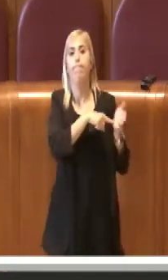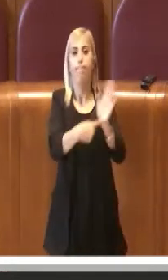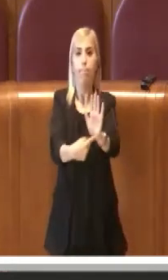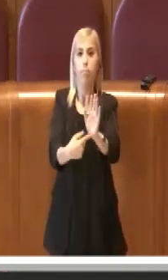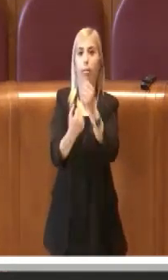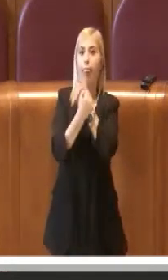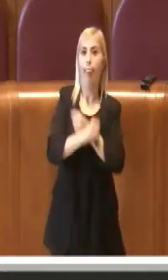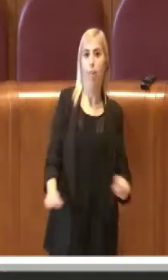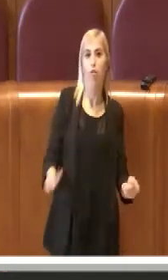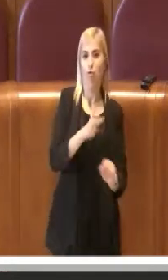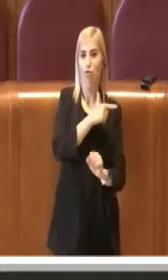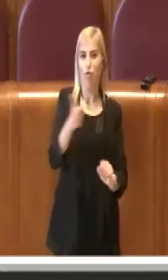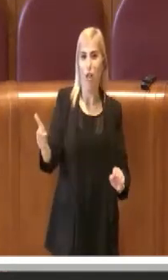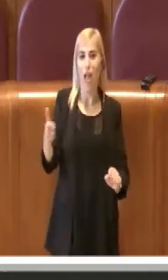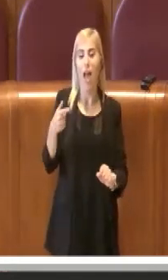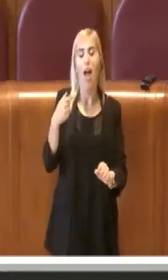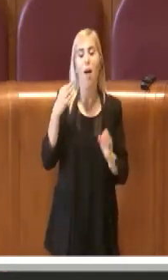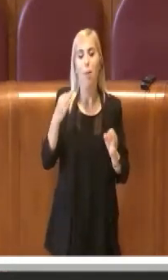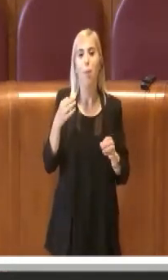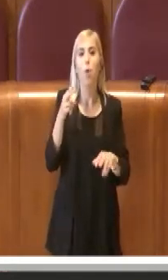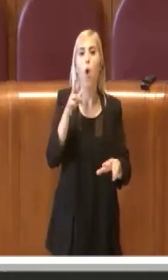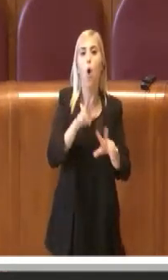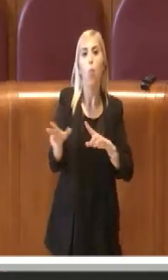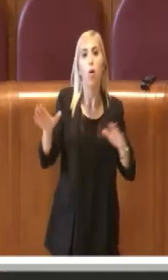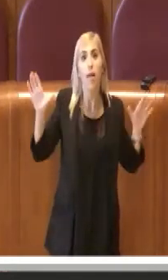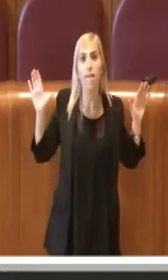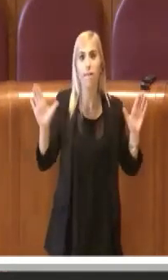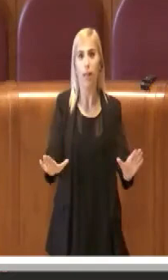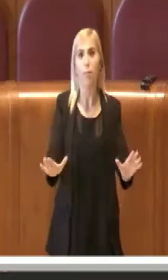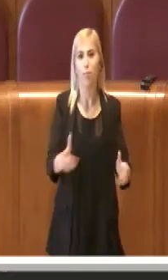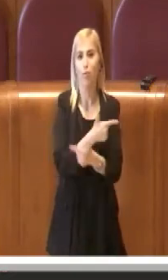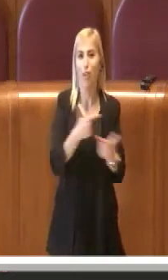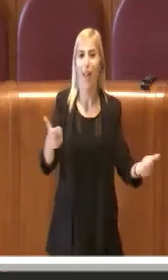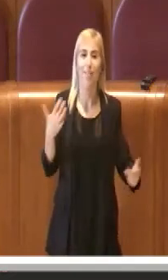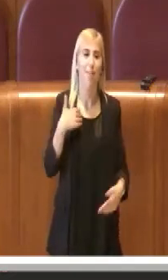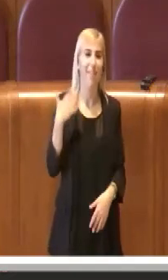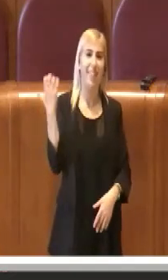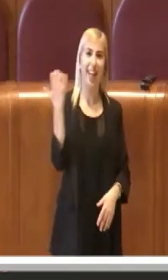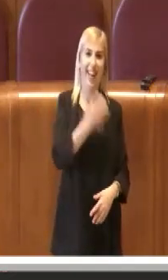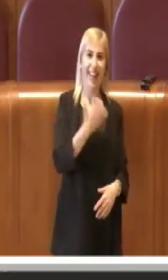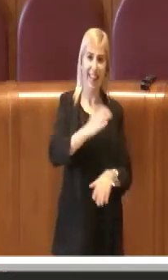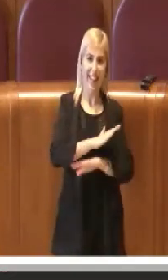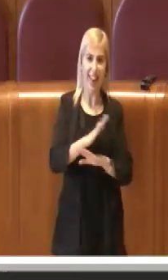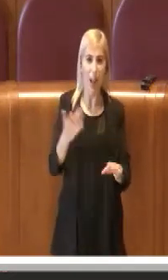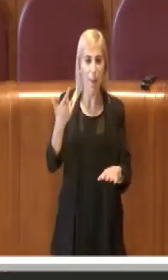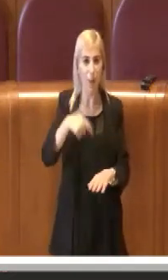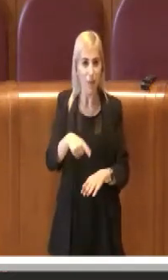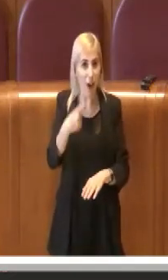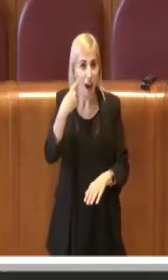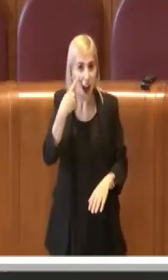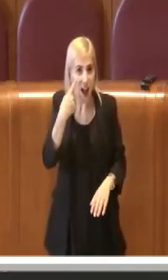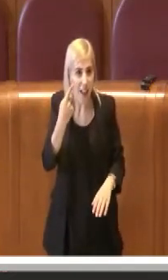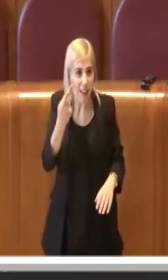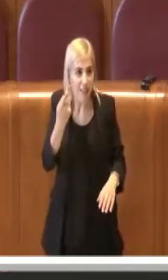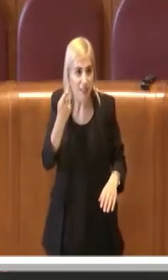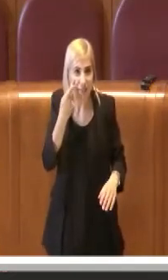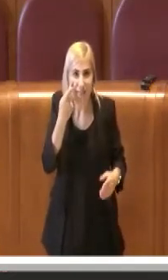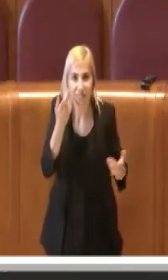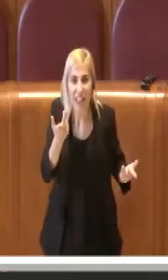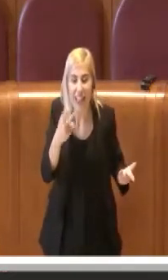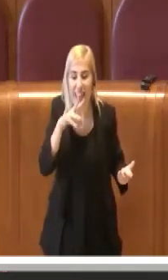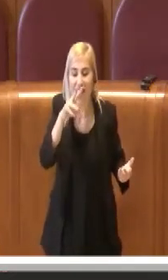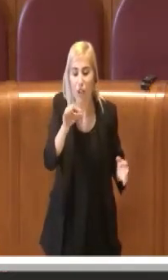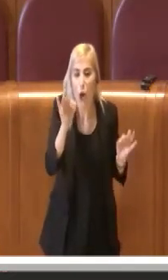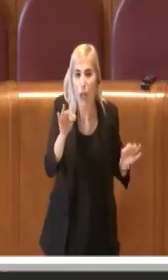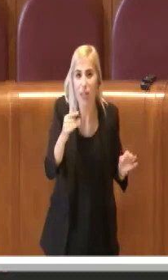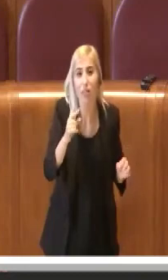inerzia, tutt'altro che il comune fermo, mi viene veramente da sorridere quando sento dire queste cose perché noi siamo la prima